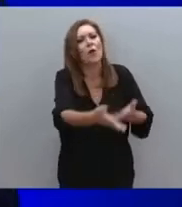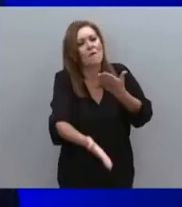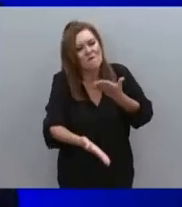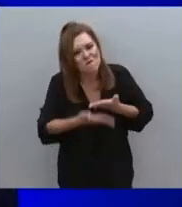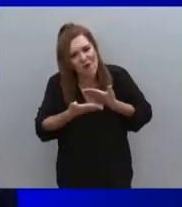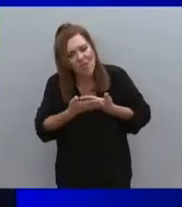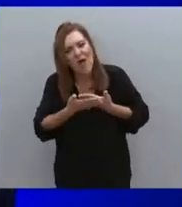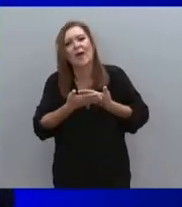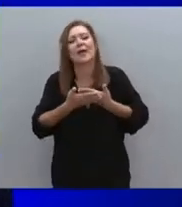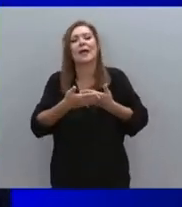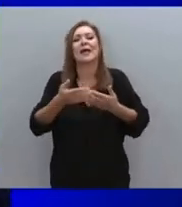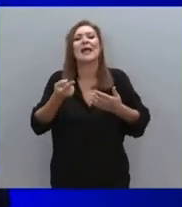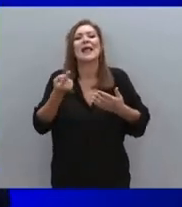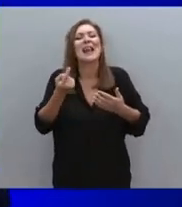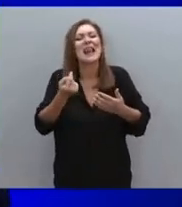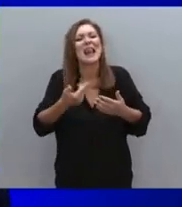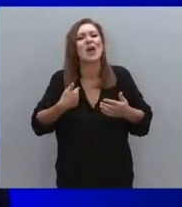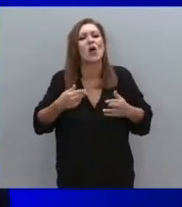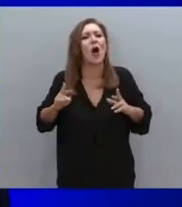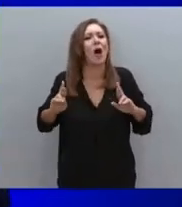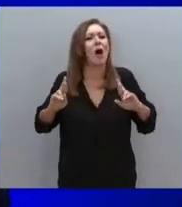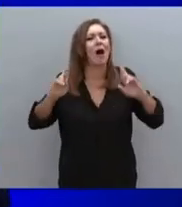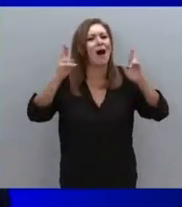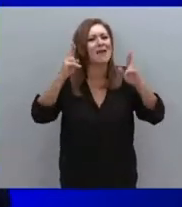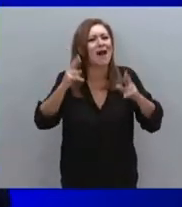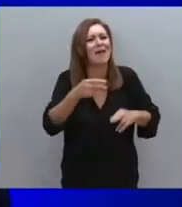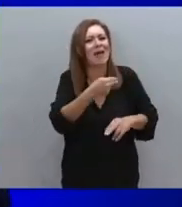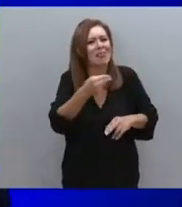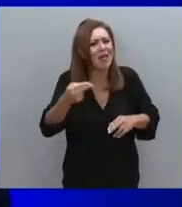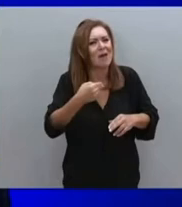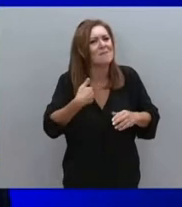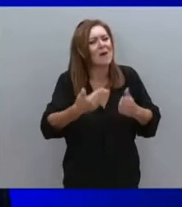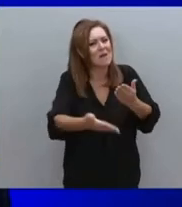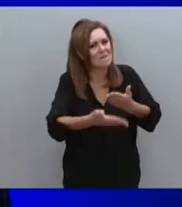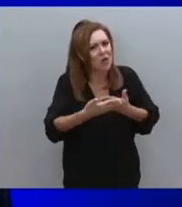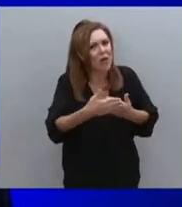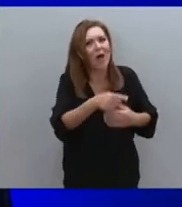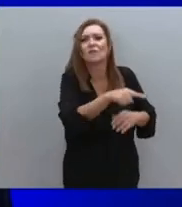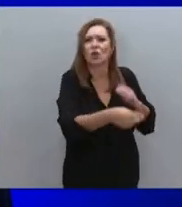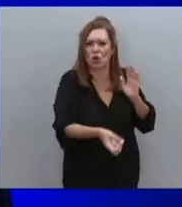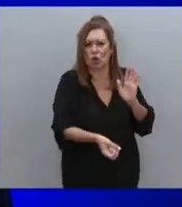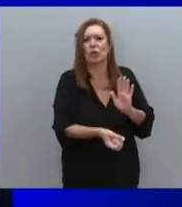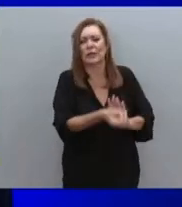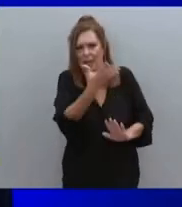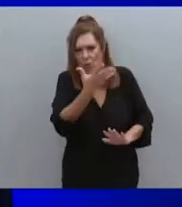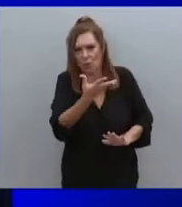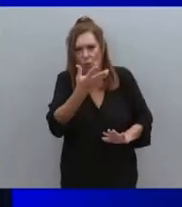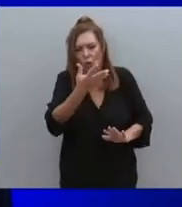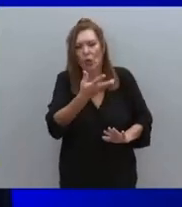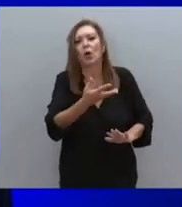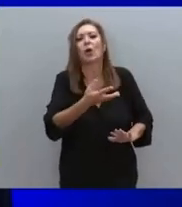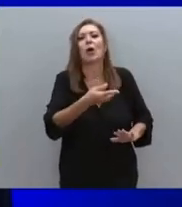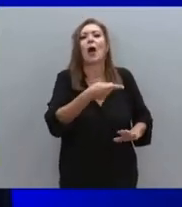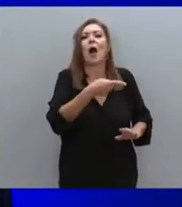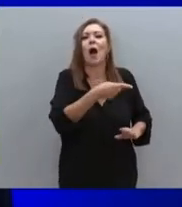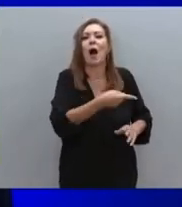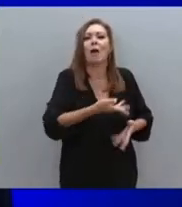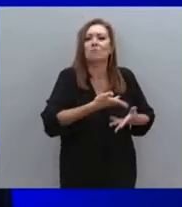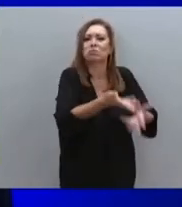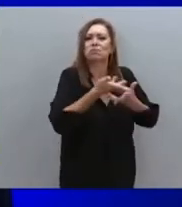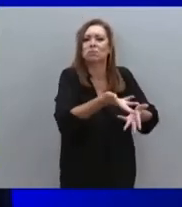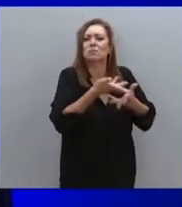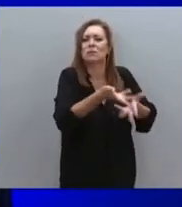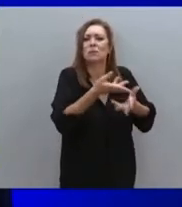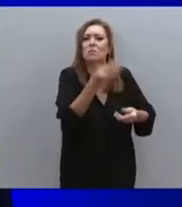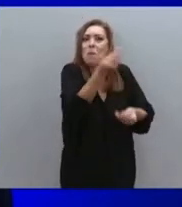διευρύνουμε λίγο το ενεργειακό μας μίγμα. Και είναι και μια μονάδα η οποία, επειδή είναι σύγχρονη, έχει και υψηλότερη απόδοση και εκπέμπει